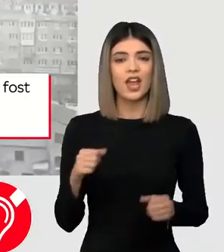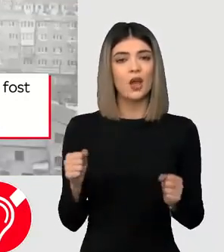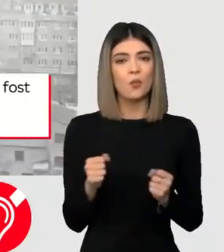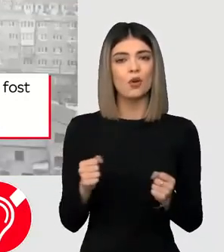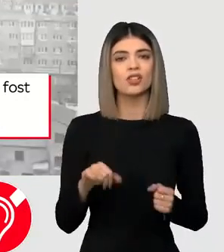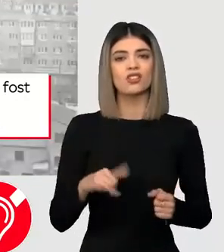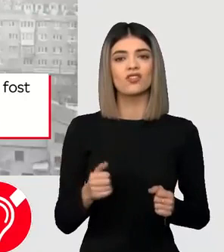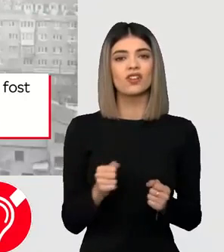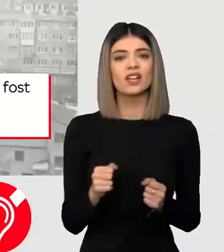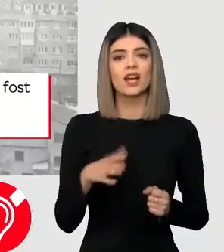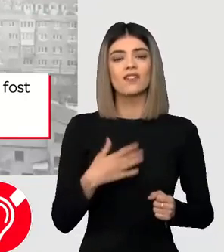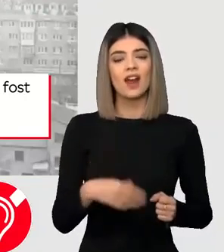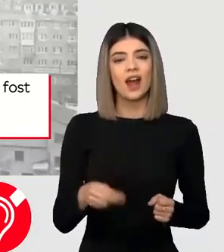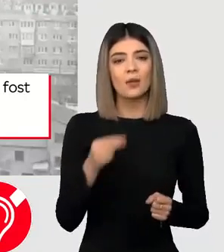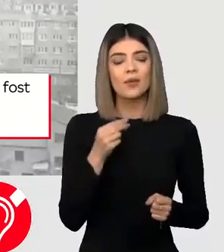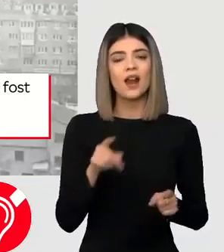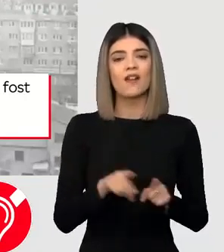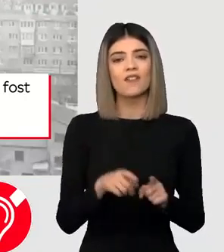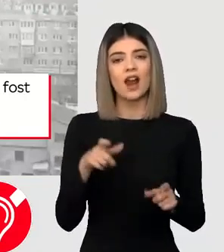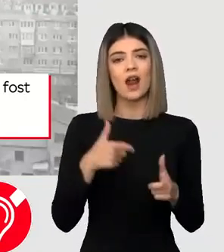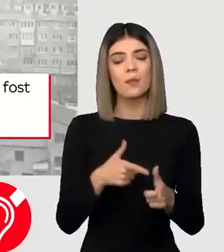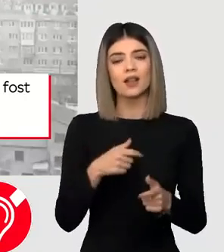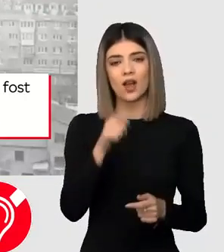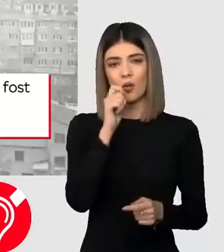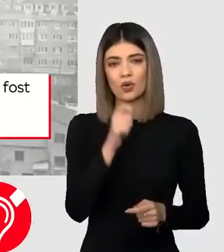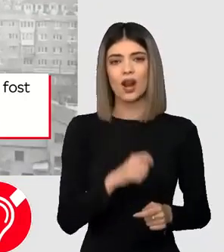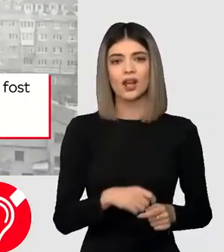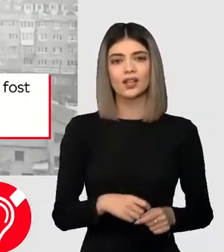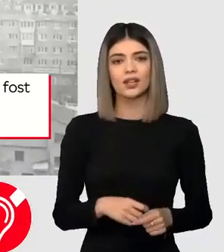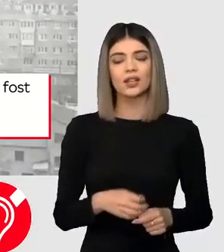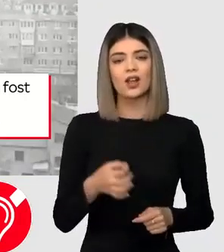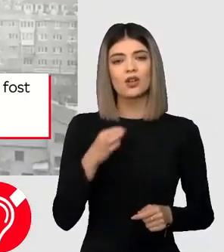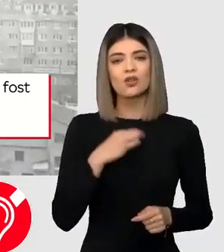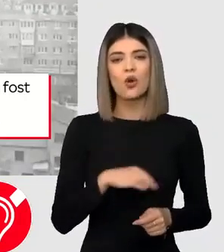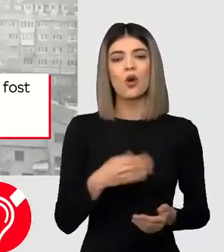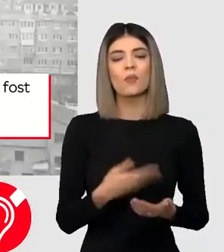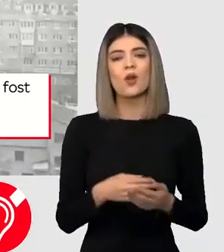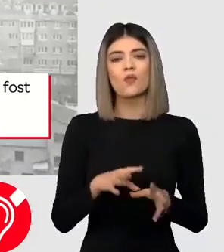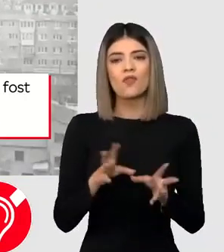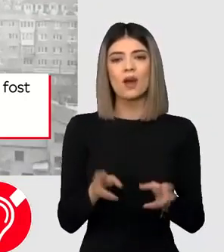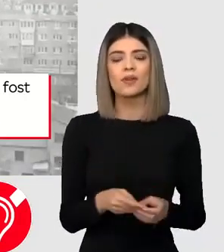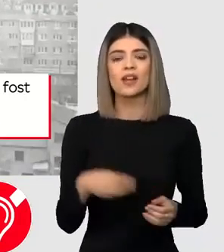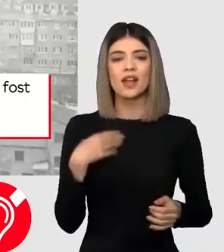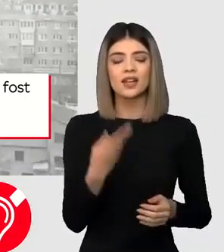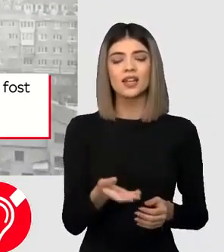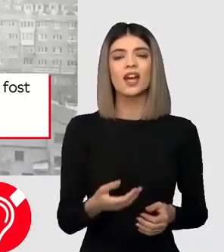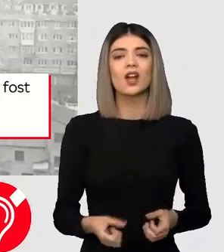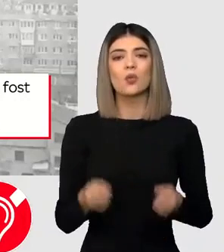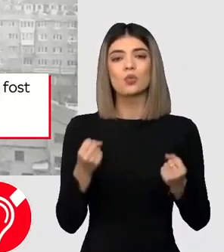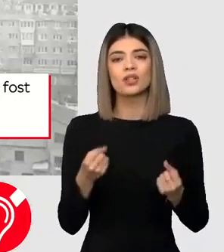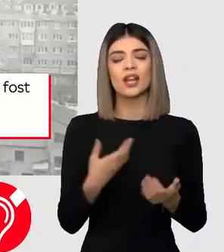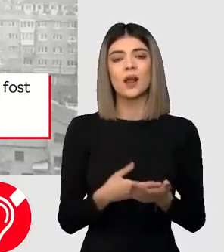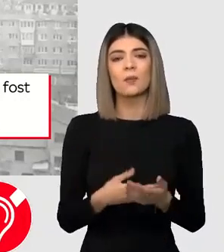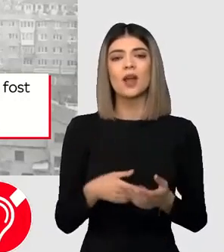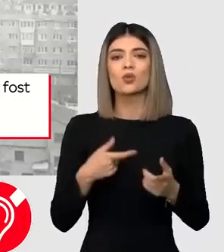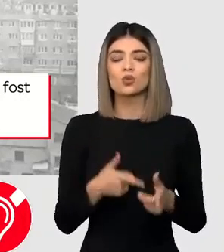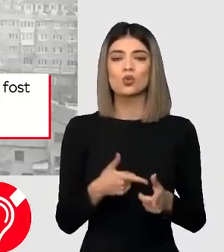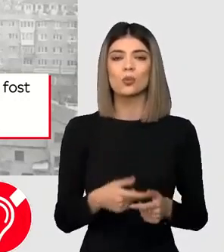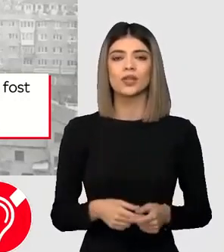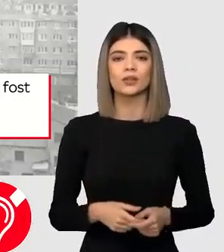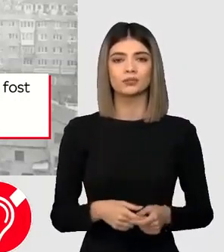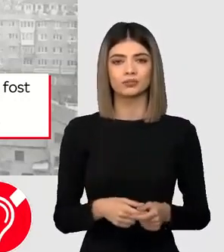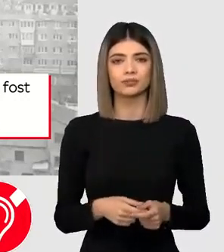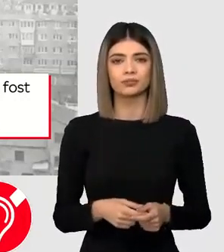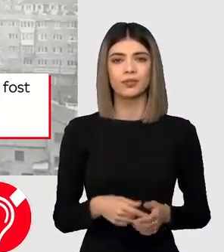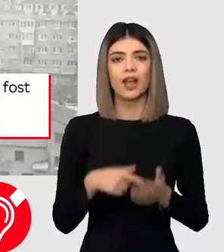Emoția este cea care hrănește armata Ucrainei. Dorul de familie le dă curaj soldaților să reziste în luptă. Și îți arăt acum un moment care nu